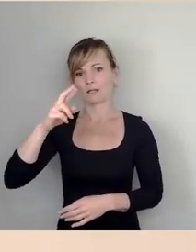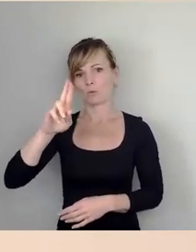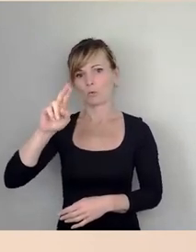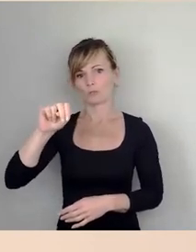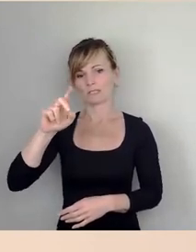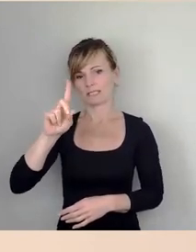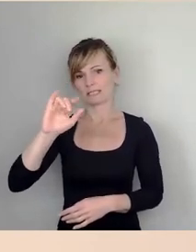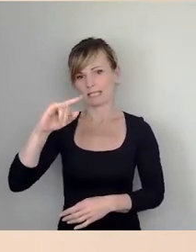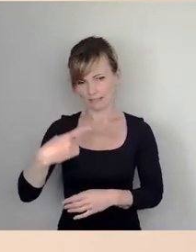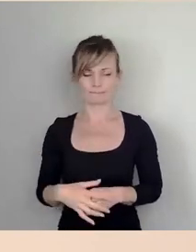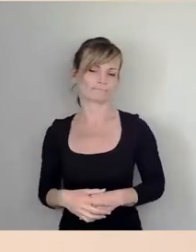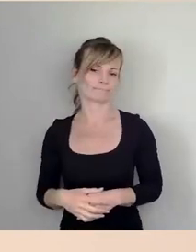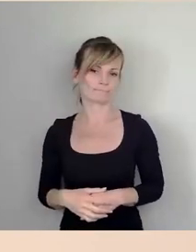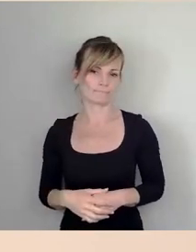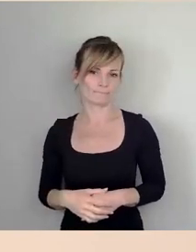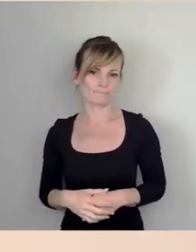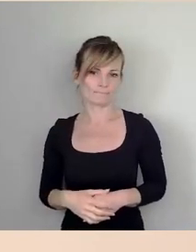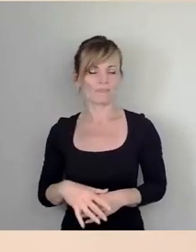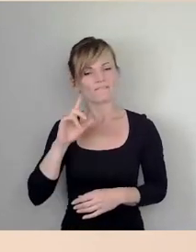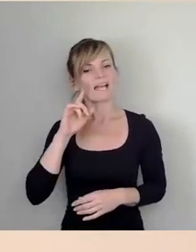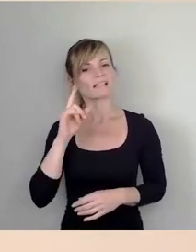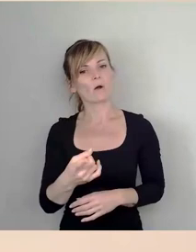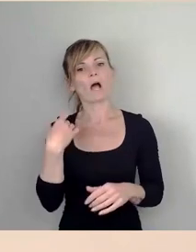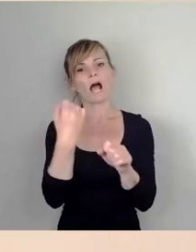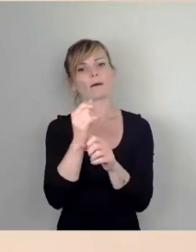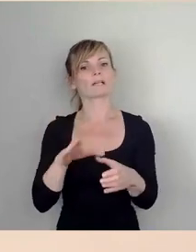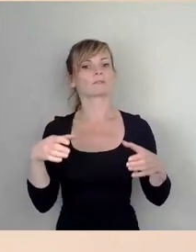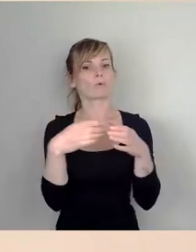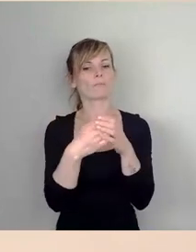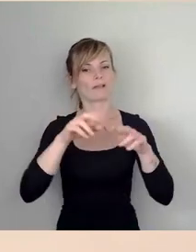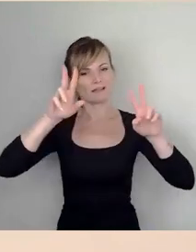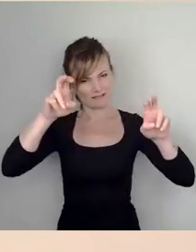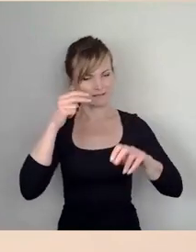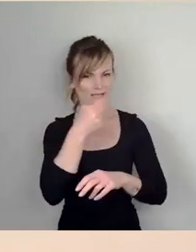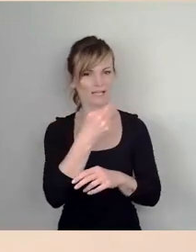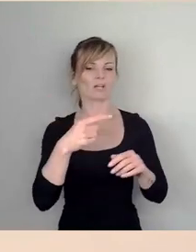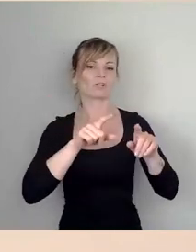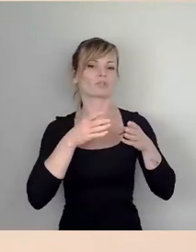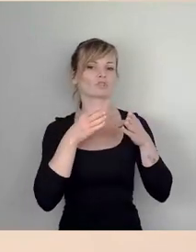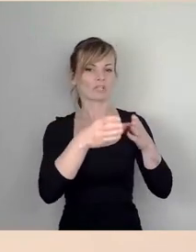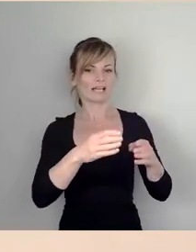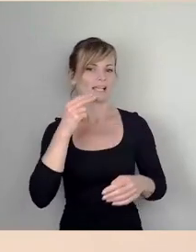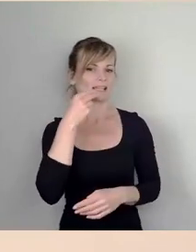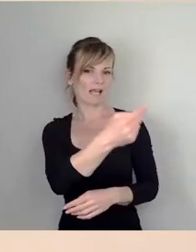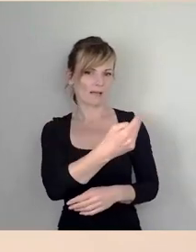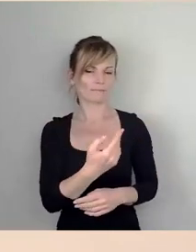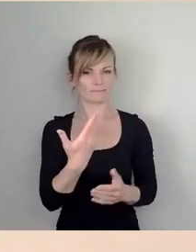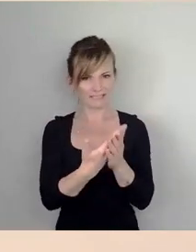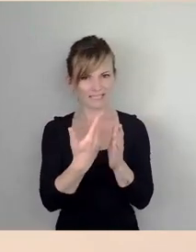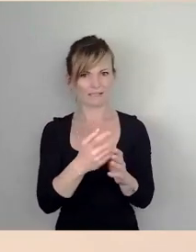auch, dass die Arbeitsgruppe Straßennamen den Vorschlag aus dem Stadtbezirksbeirat